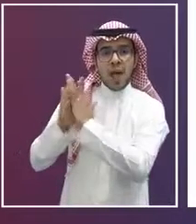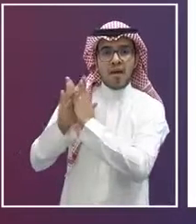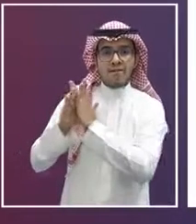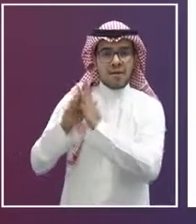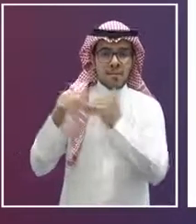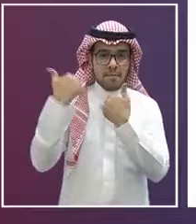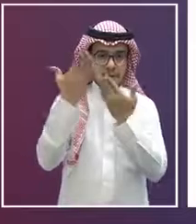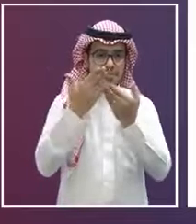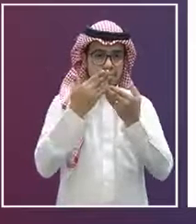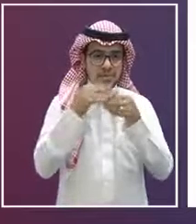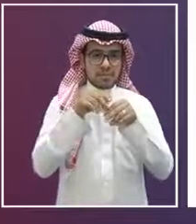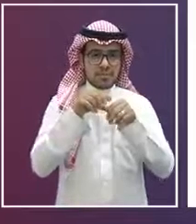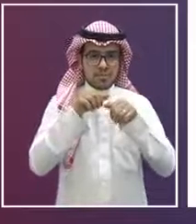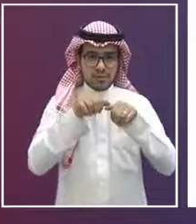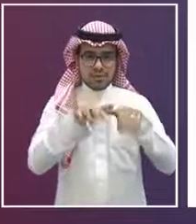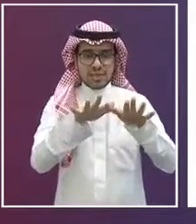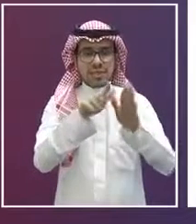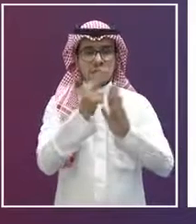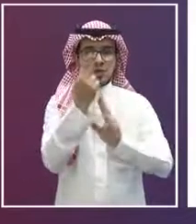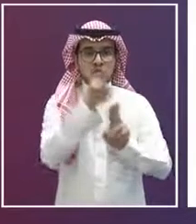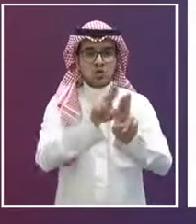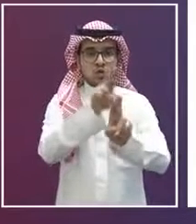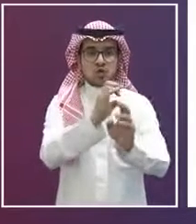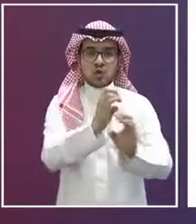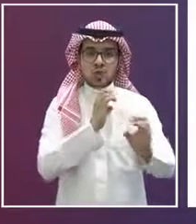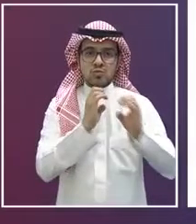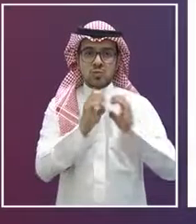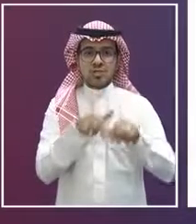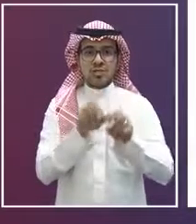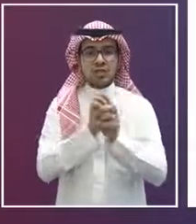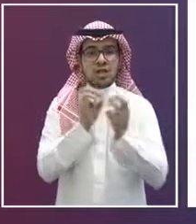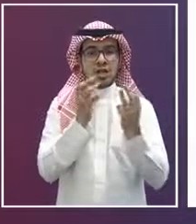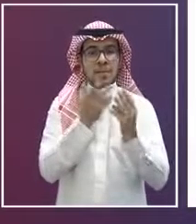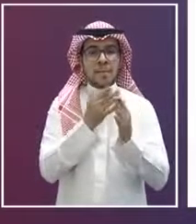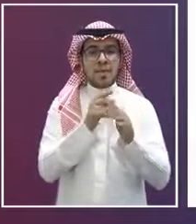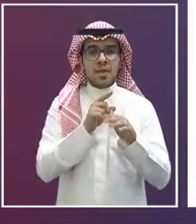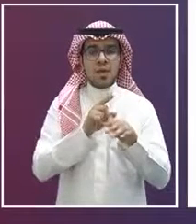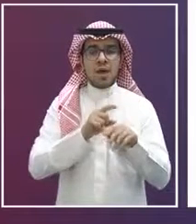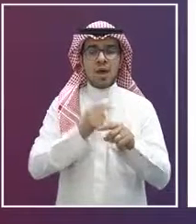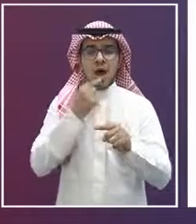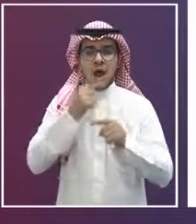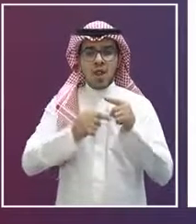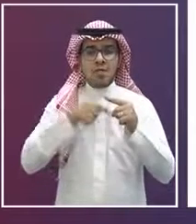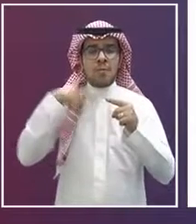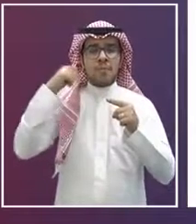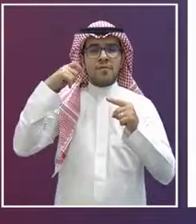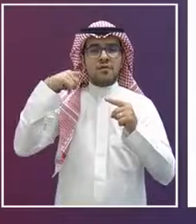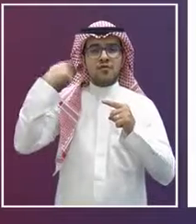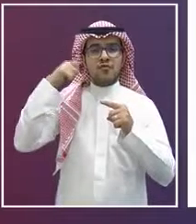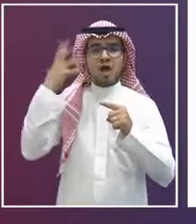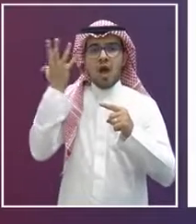مدرستي توفر أيضا وزارة التعليم قنوات عين الفضائية هذه القنوات تبث على فترات متكررة طوال اليوم